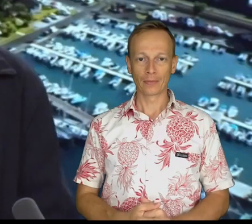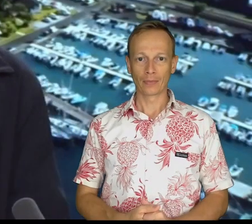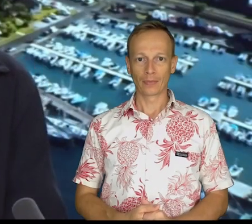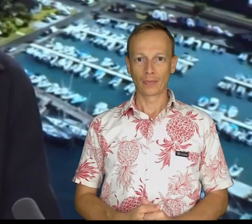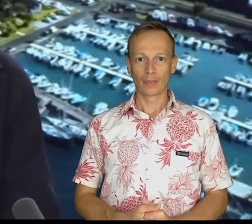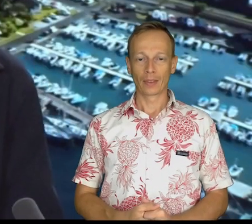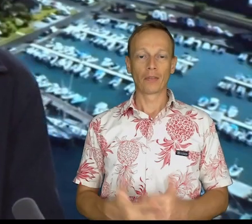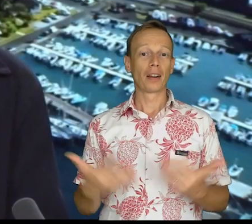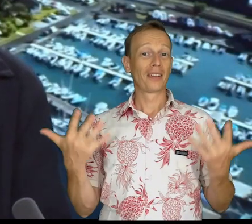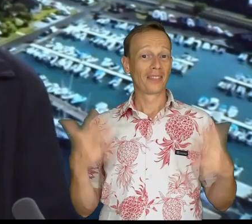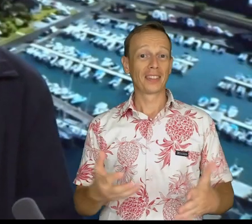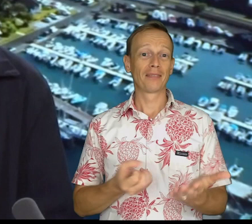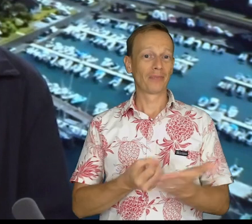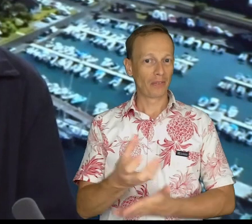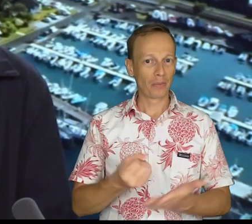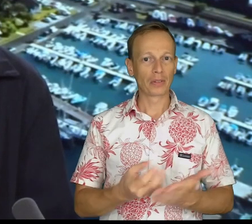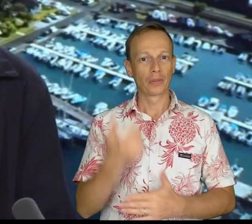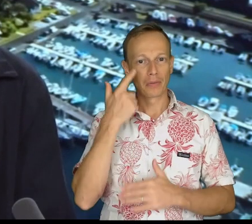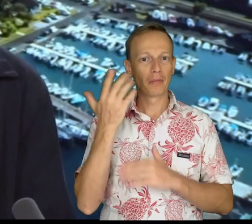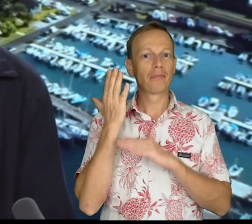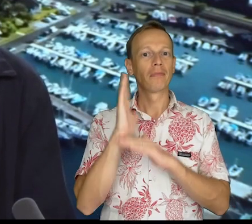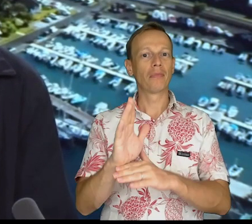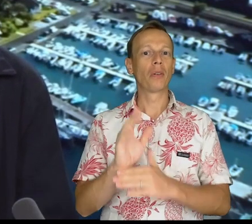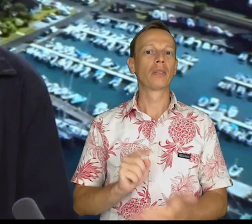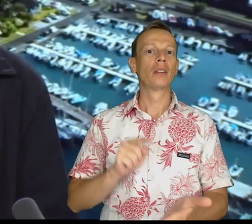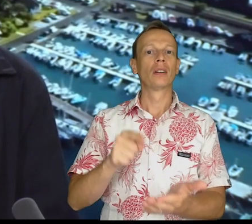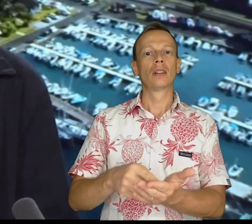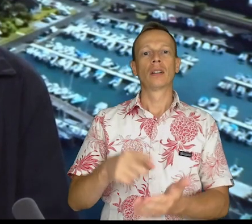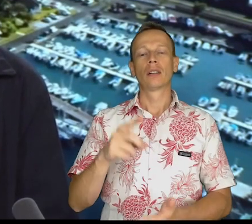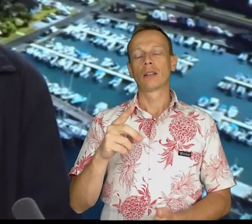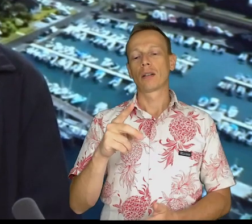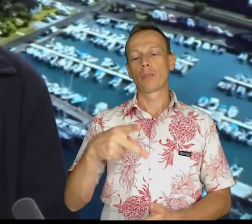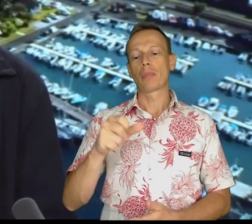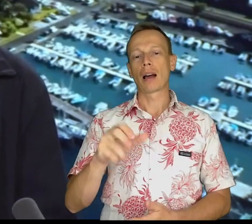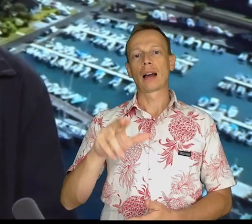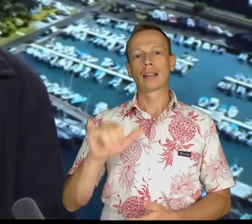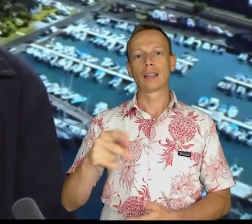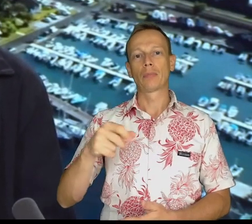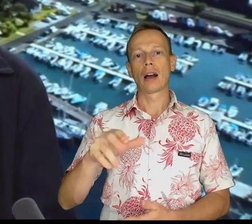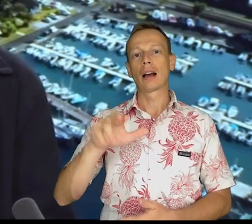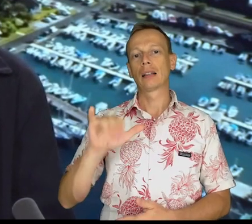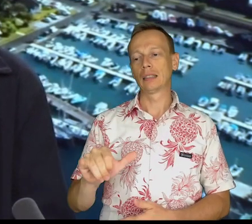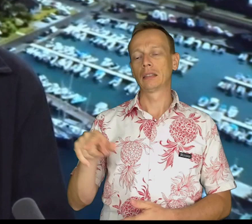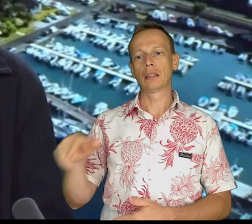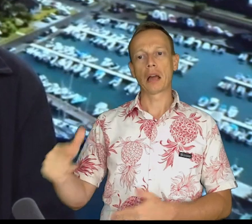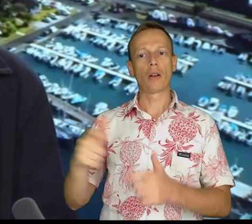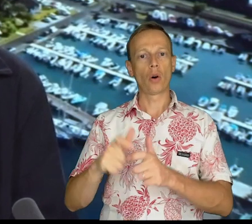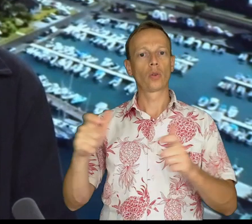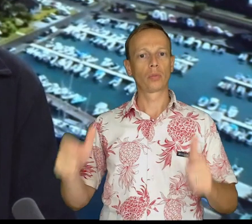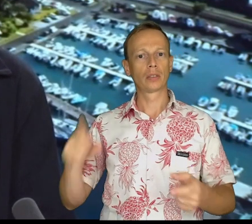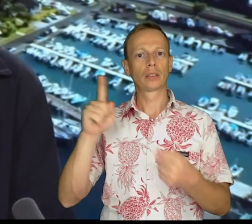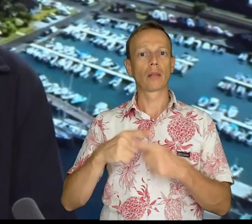Voilà, enfin pour clore ce journal, on vous fait découvrir la distillerie Paripari de l'île Vanille. Si l'entreprise n'a pas connu de baisses